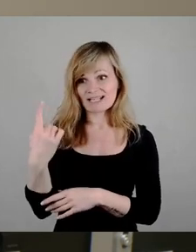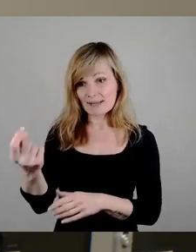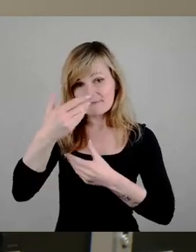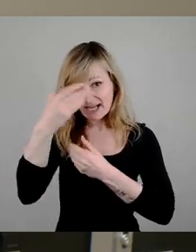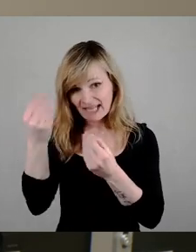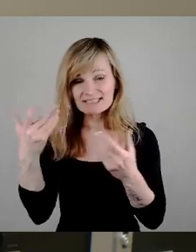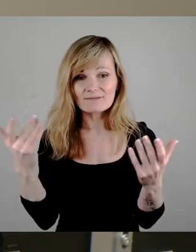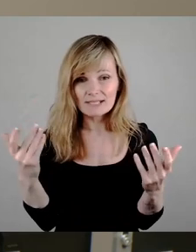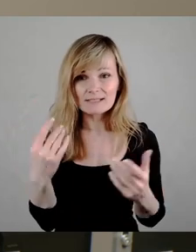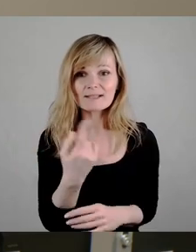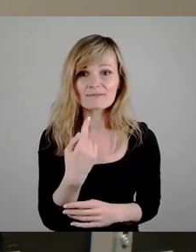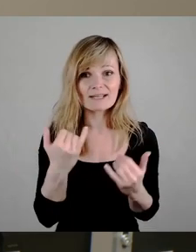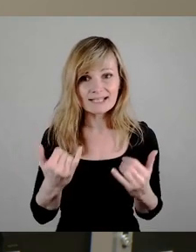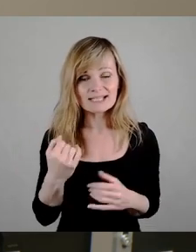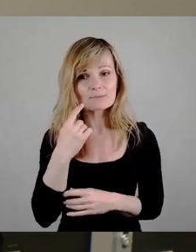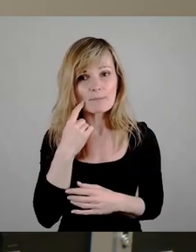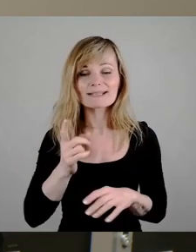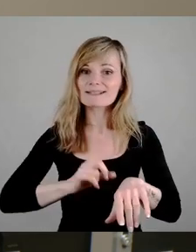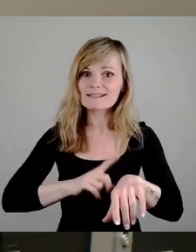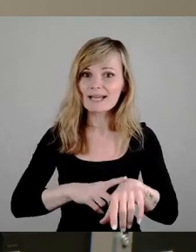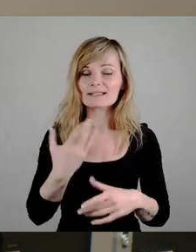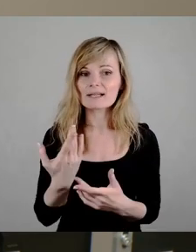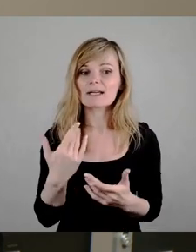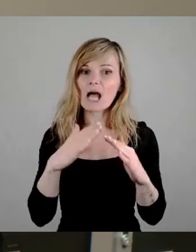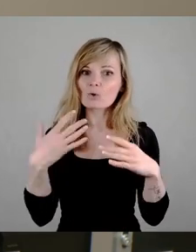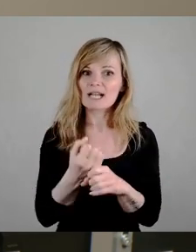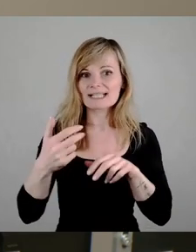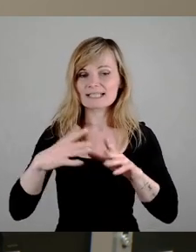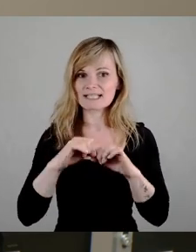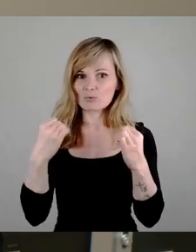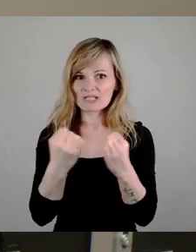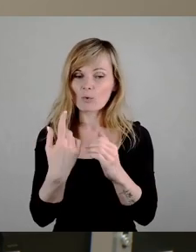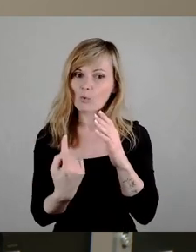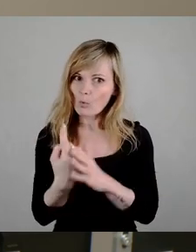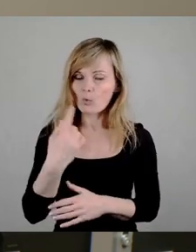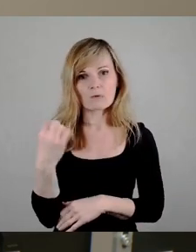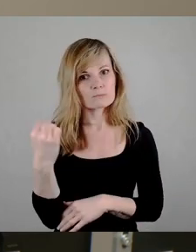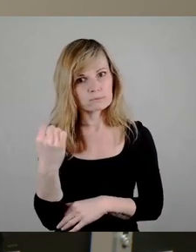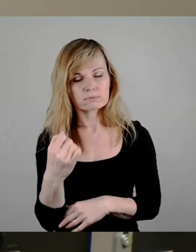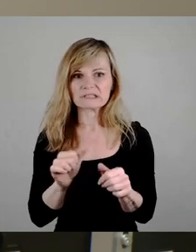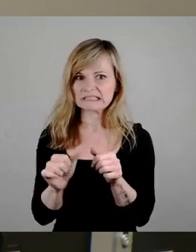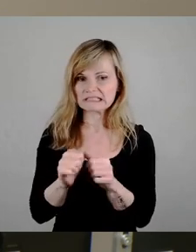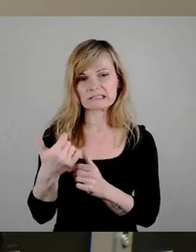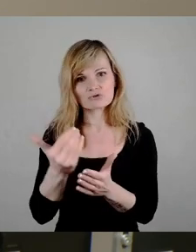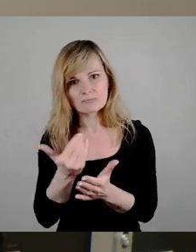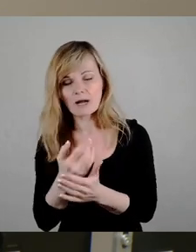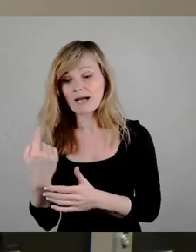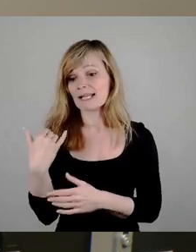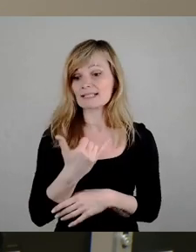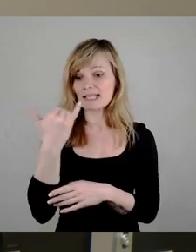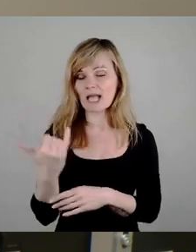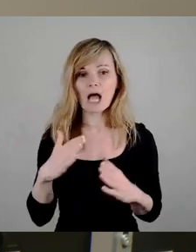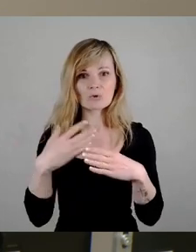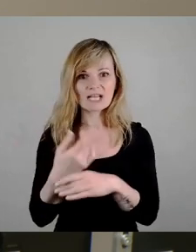wir befinden uns in einer Zeit mit einer sehr angespannten Haushaltssituation. Wir hatten im letzten Jahr eine Haushaltssperre und wir haben in diesem Jahr einen